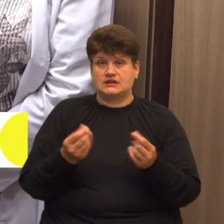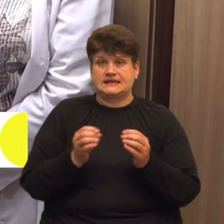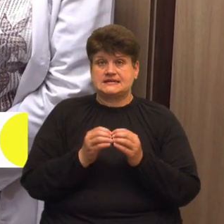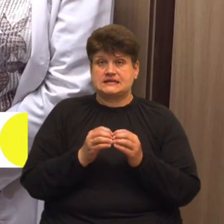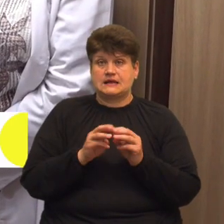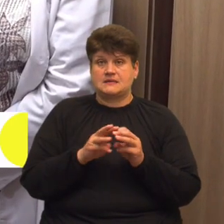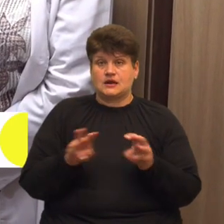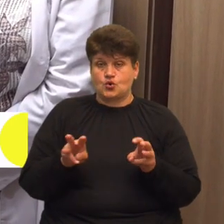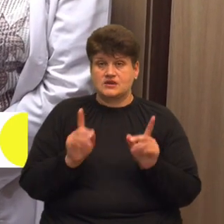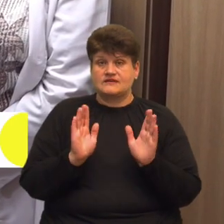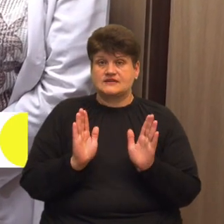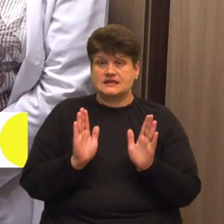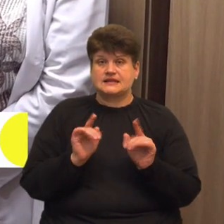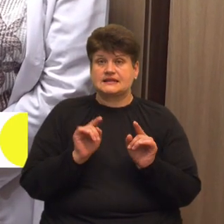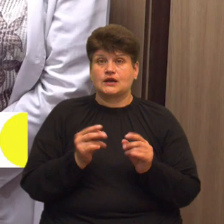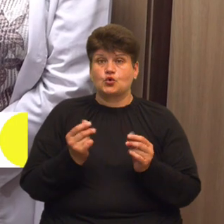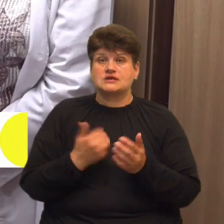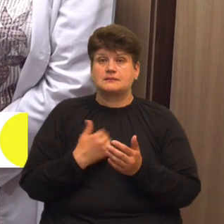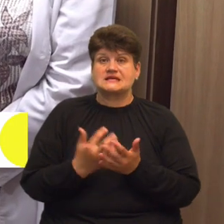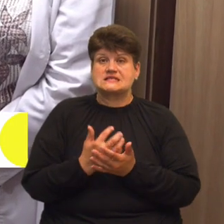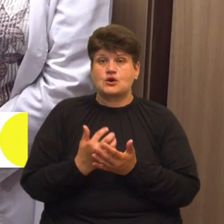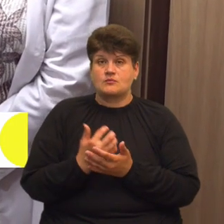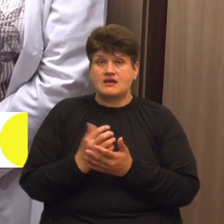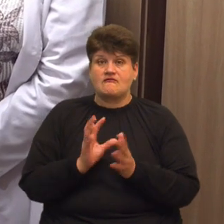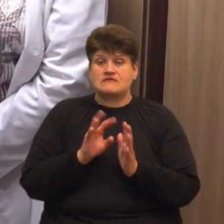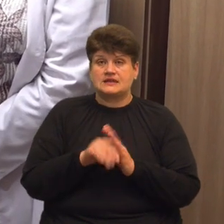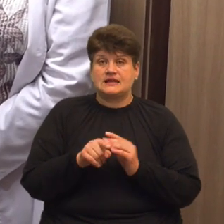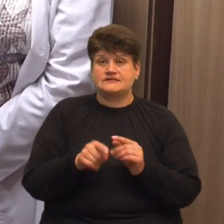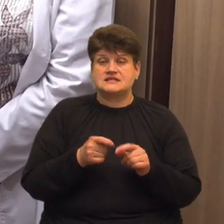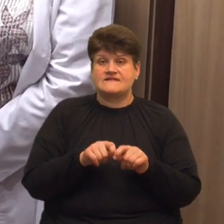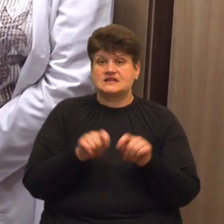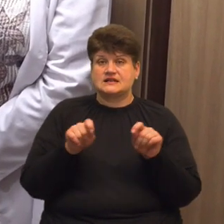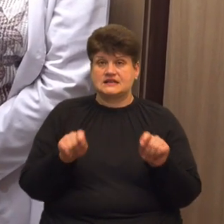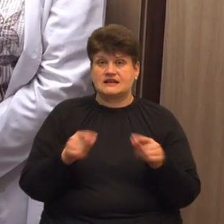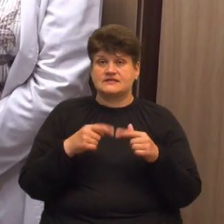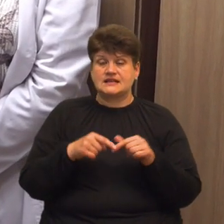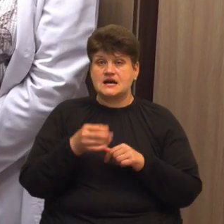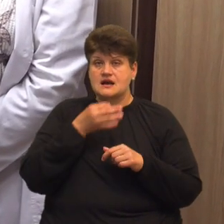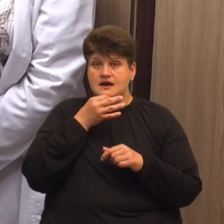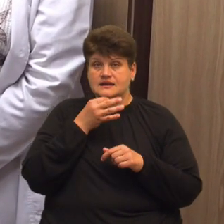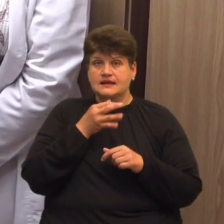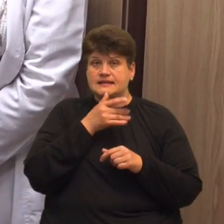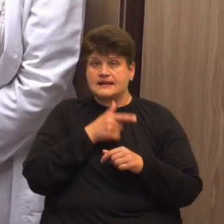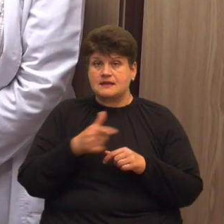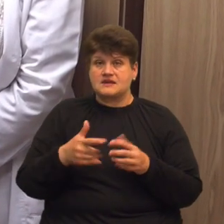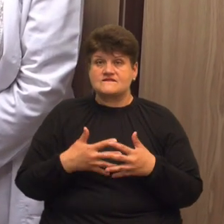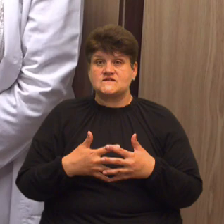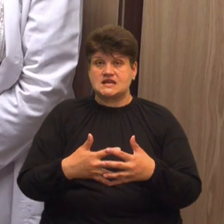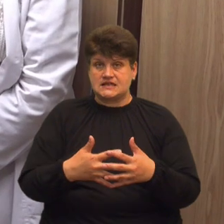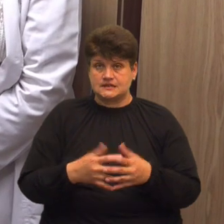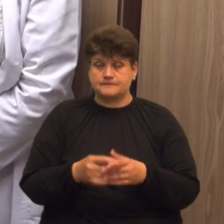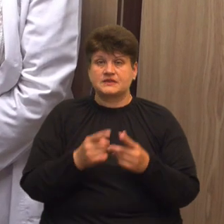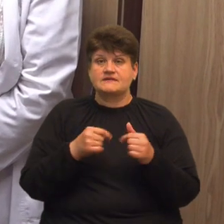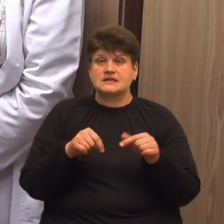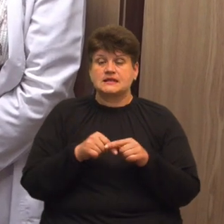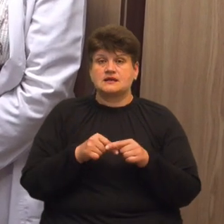тільки тих коштів, яких ми заробляємо, вкладається відкриття відділення ранніх термінів вагітності, відділення лабораторії,